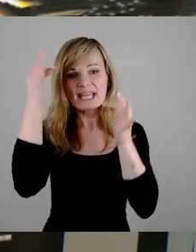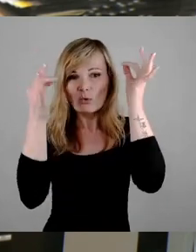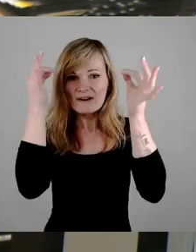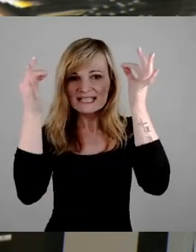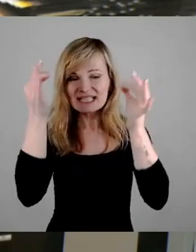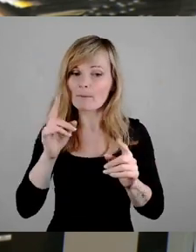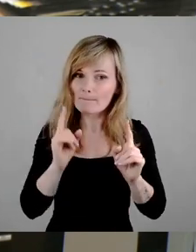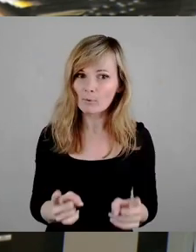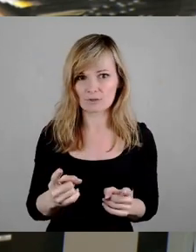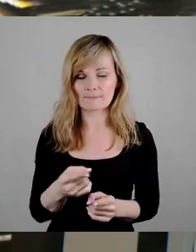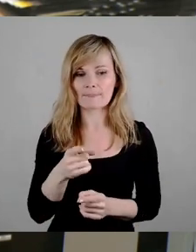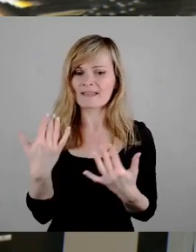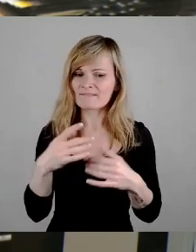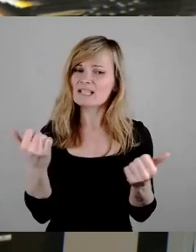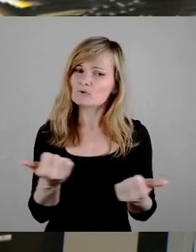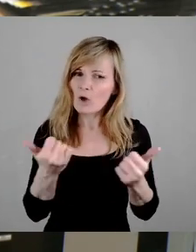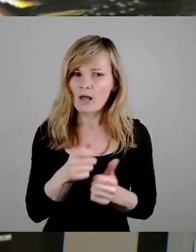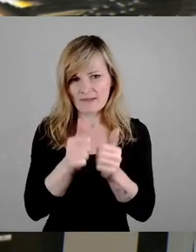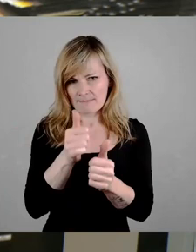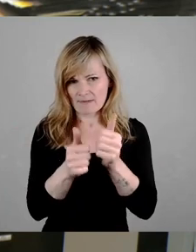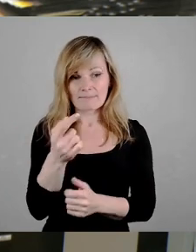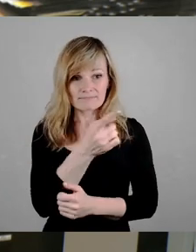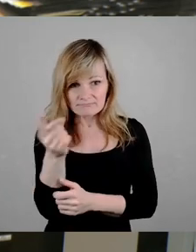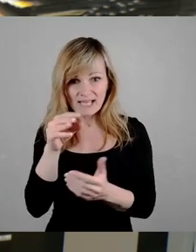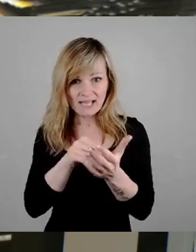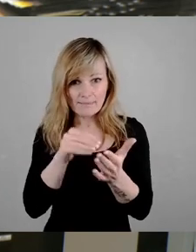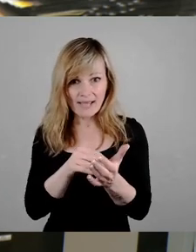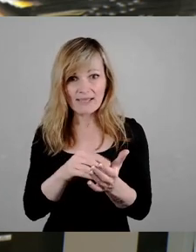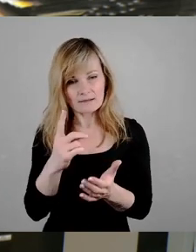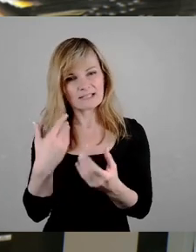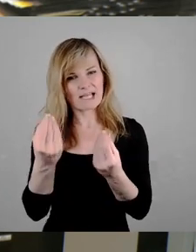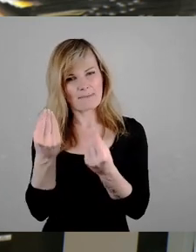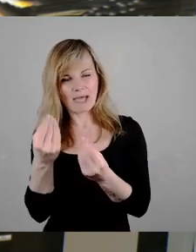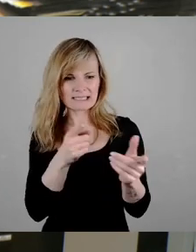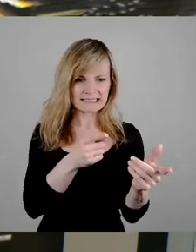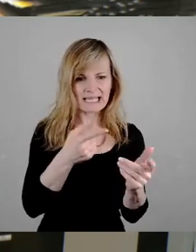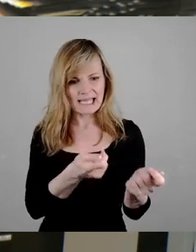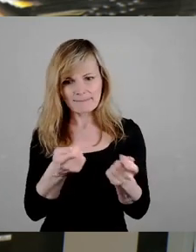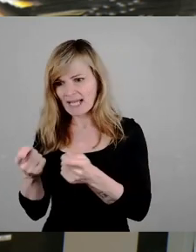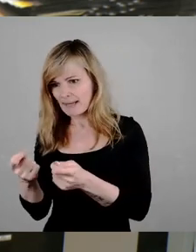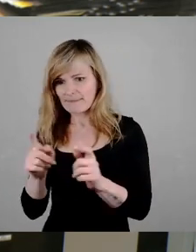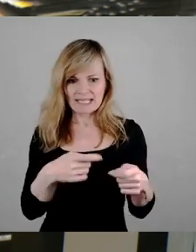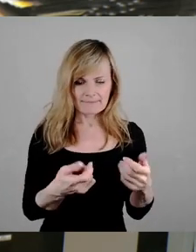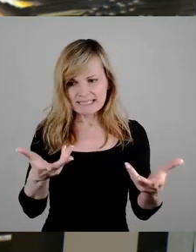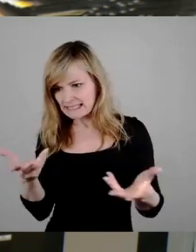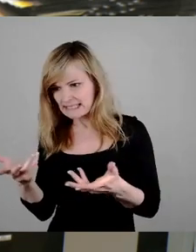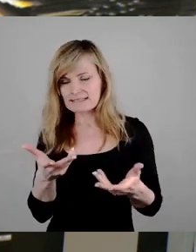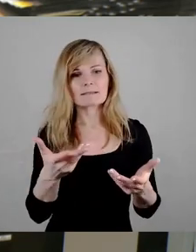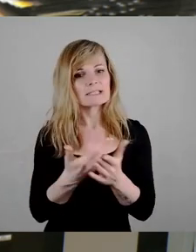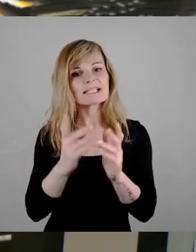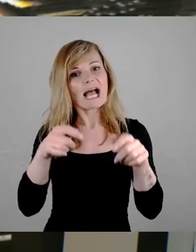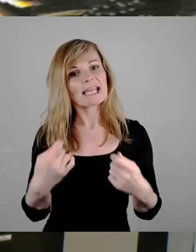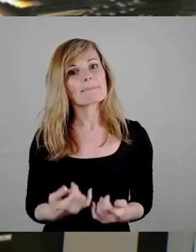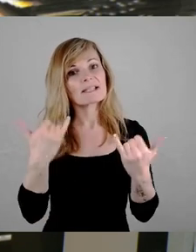hatten hier einen tollen Wettbewerb und die von Ihnen dabei waren, Sie haben das ja gemerkt, wir haben gerungen um die Ergebnisse und man kann diese Ergebnisse ja auch anschauen, jetzt im